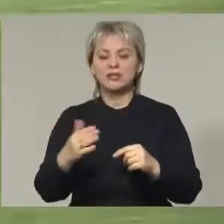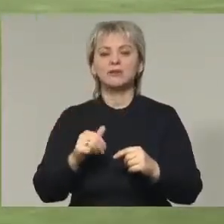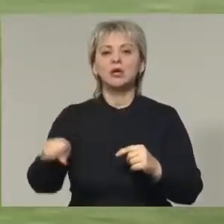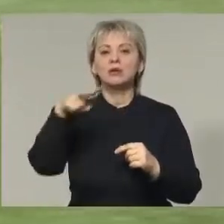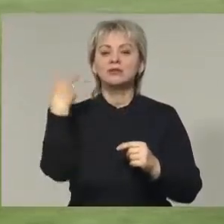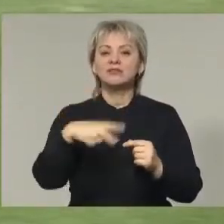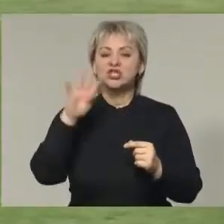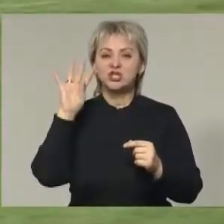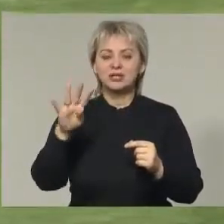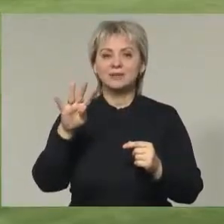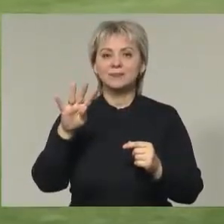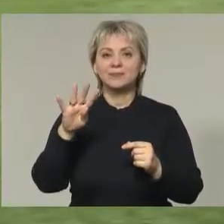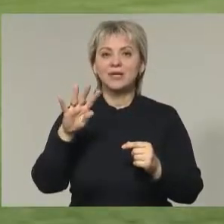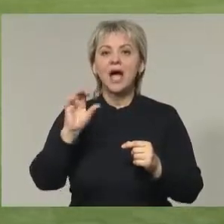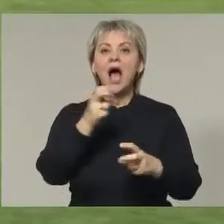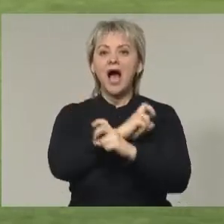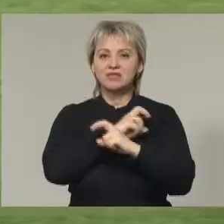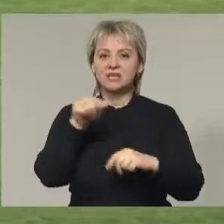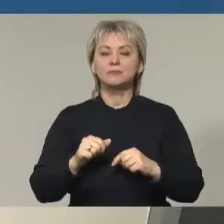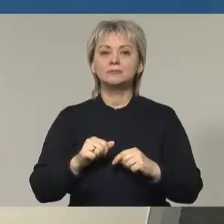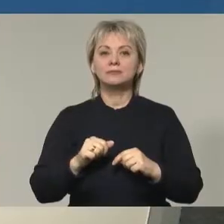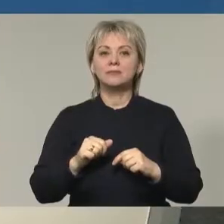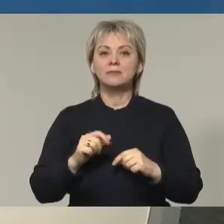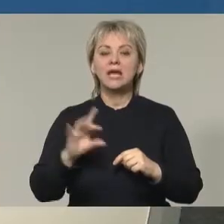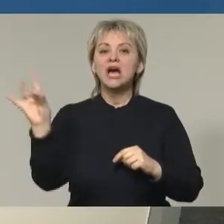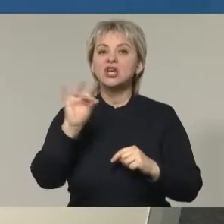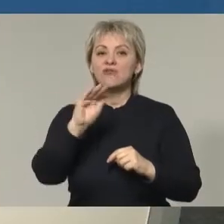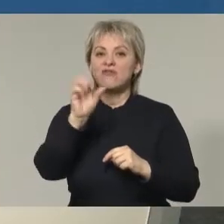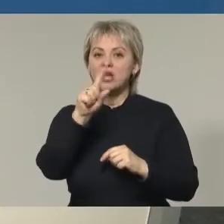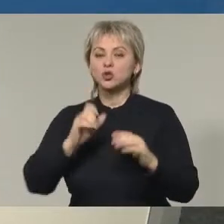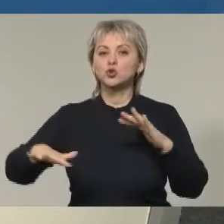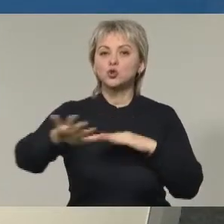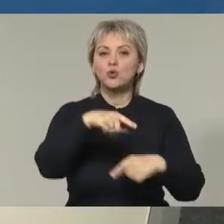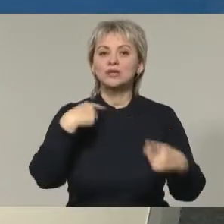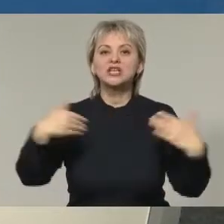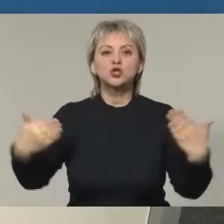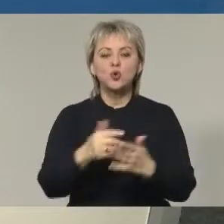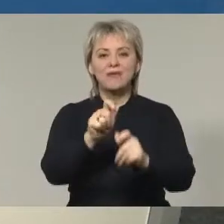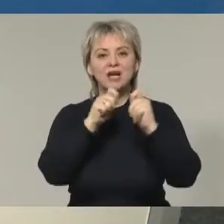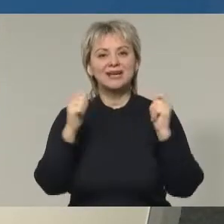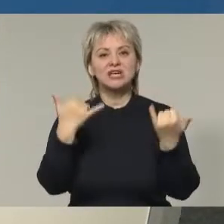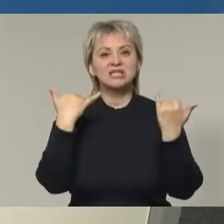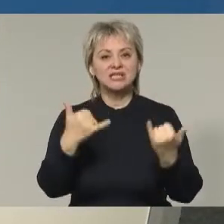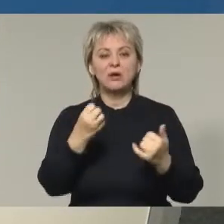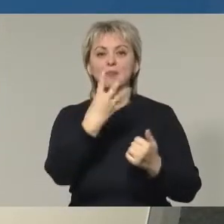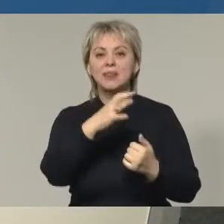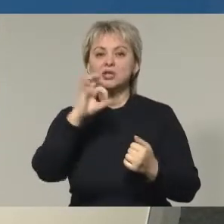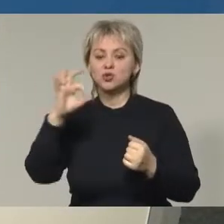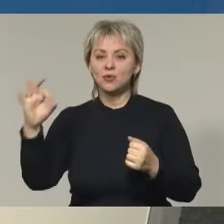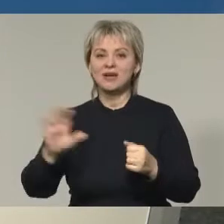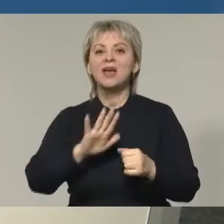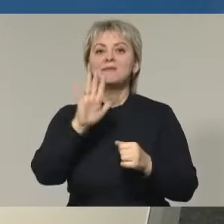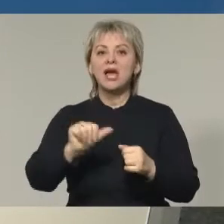Анна Туполева, Дон-24, Австрия. Ростовская фан-зона Мудиаля снова открывается сегодня в 15